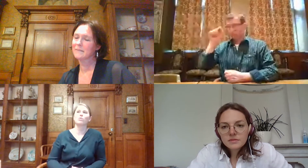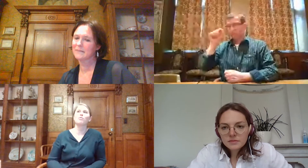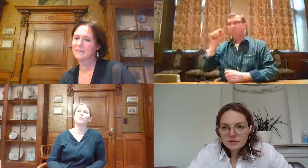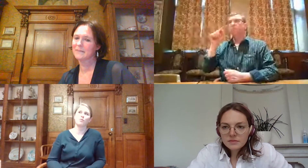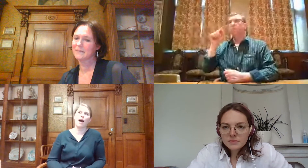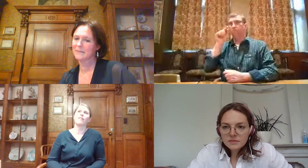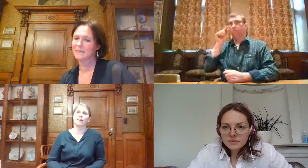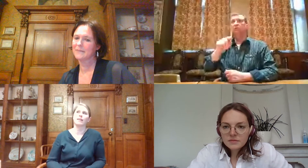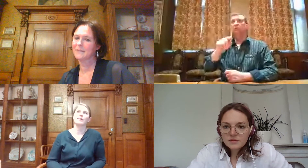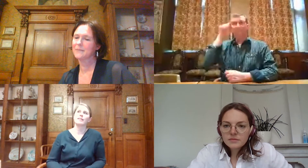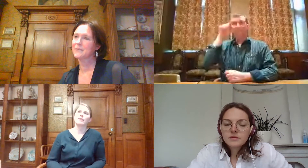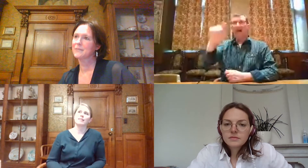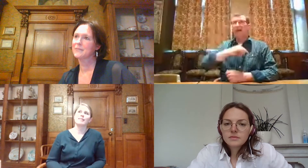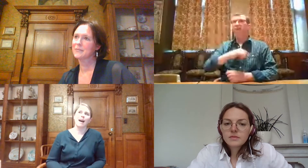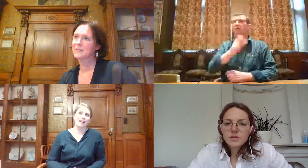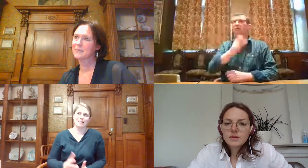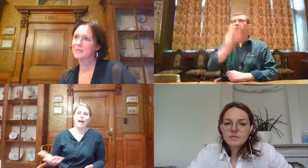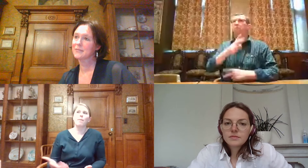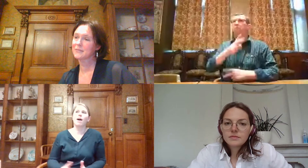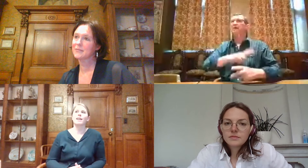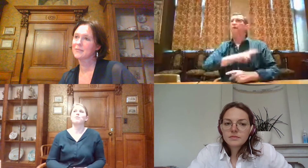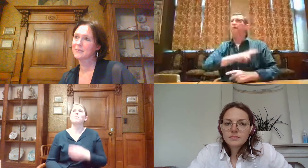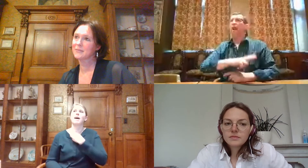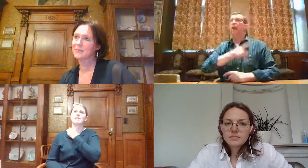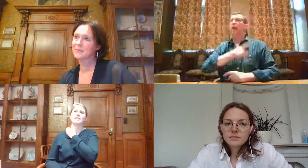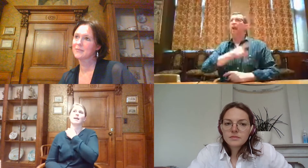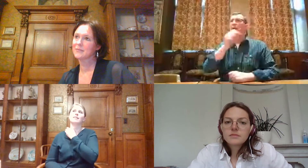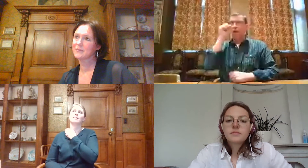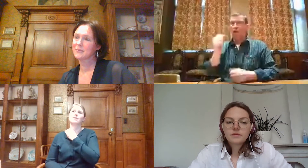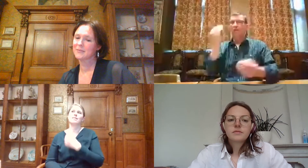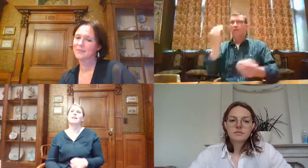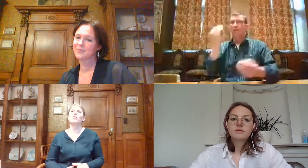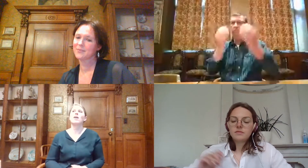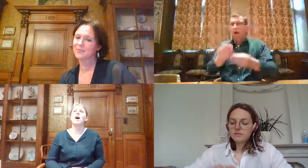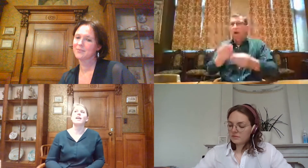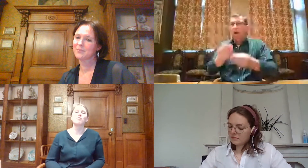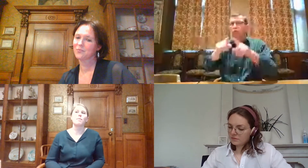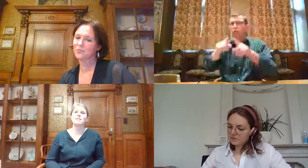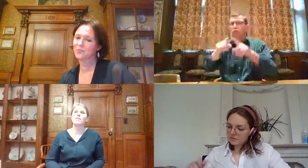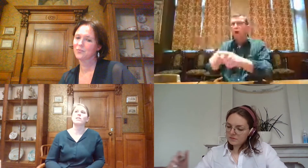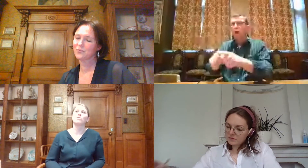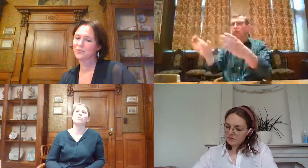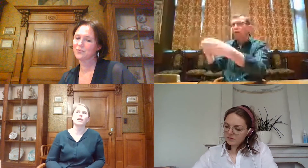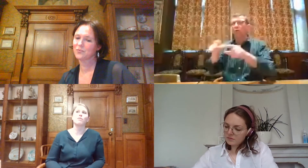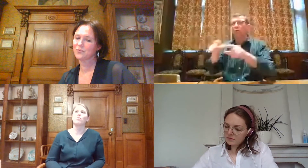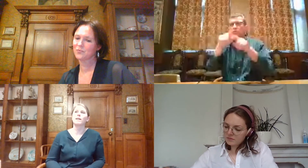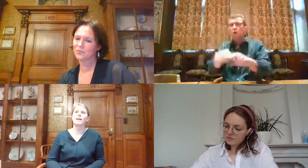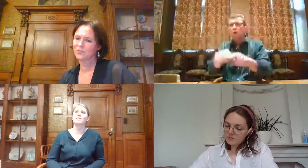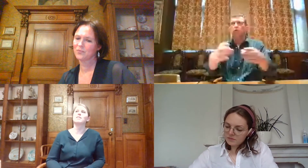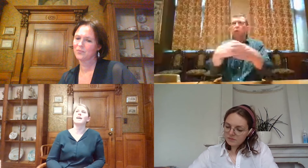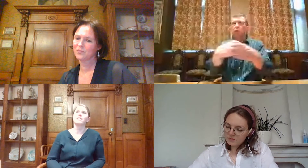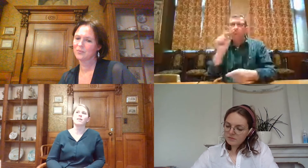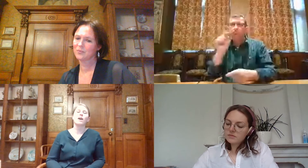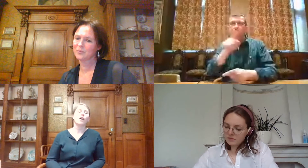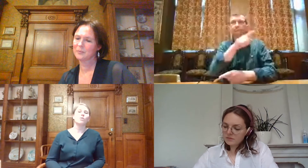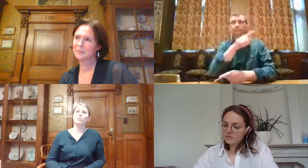op het doof.vlaanderen. Daar zijn we al informatie. Ze kunnen al informatie aan jullie doorgeven, wanneer